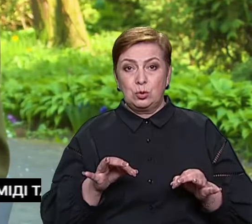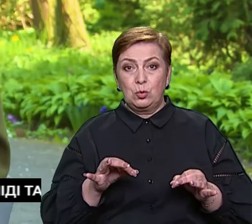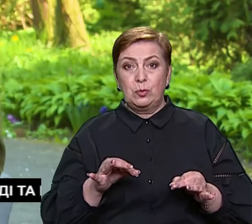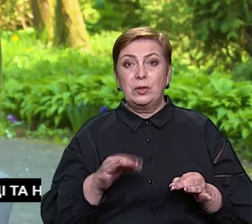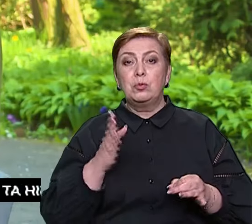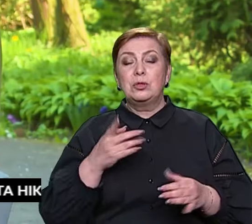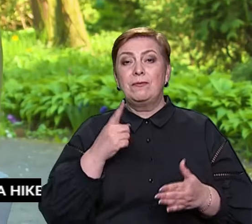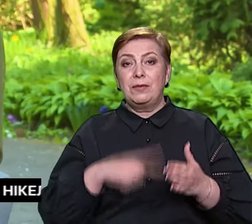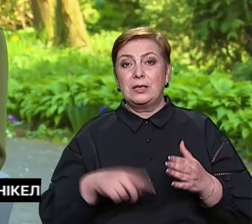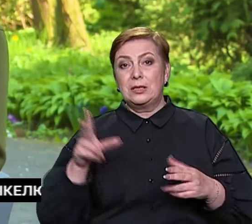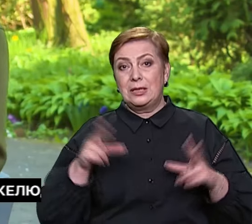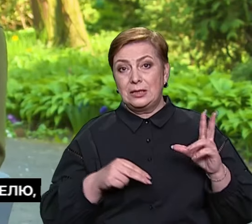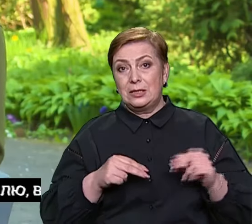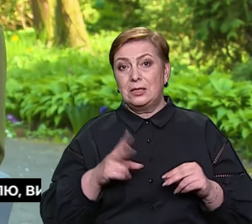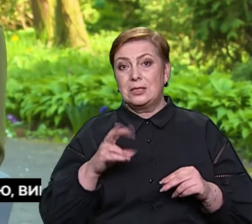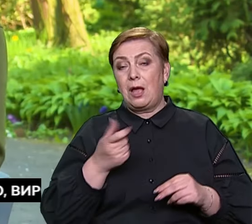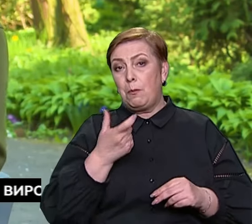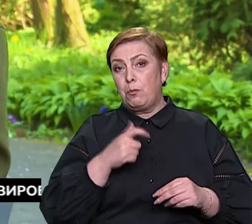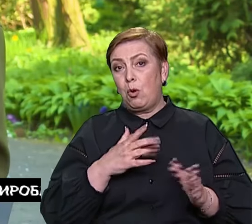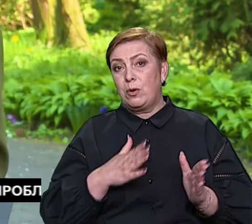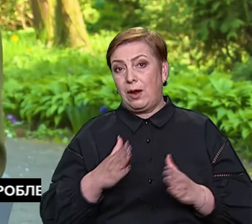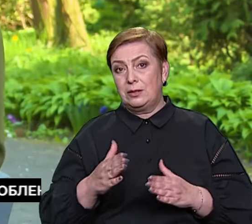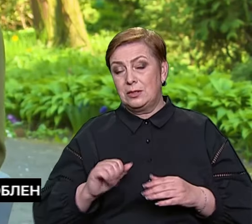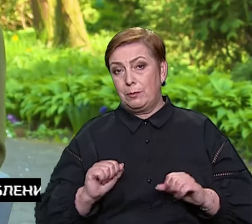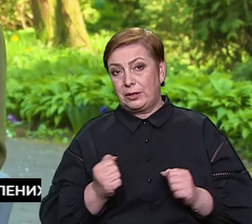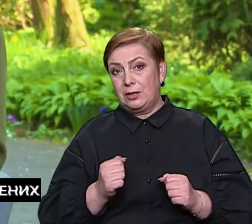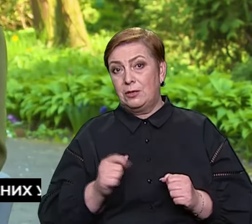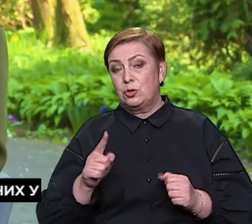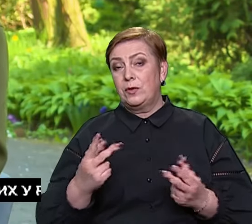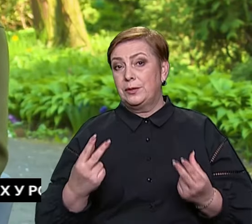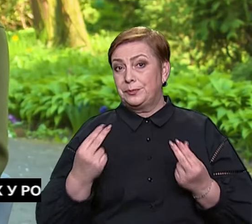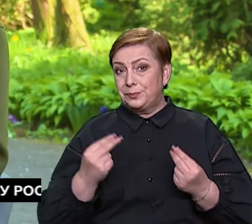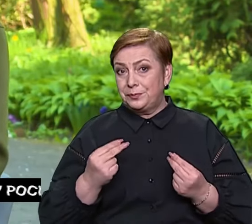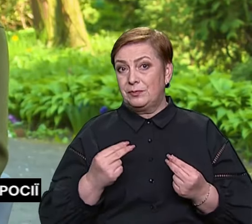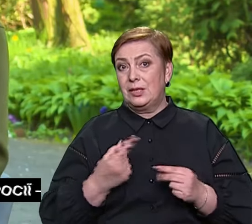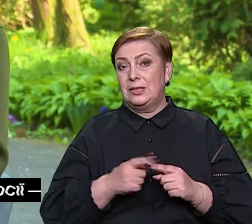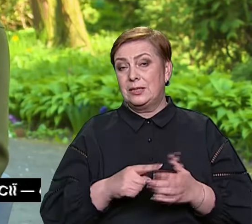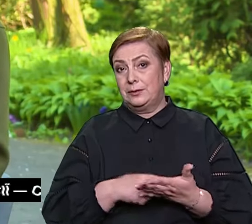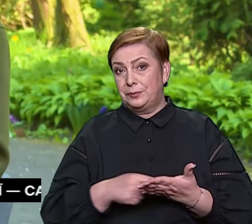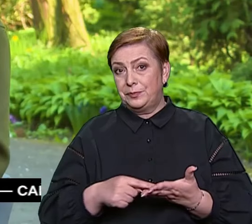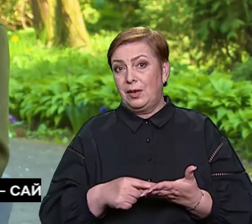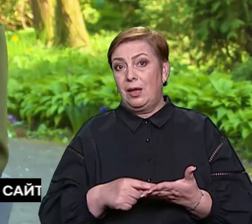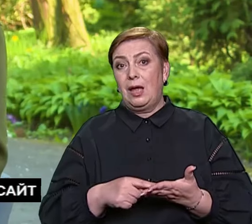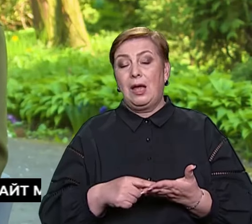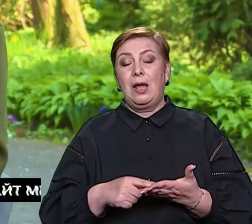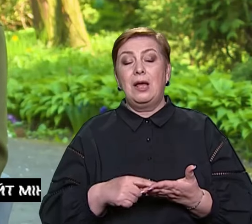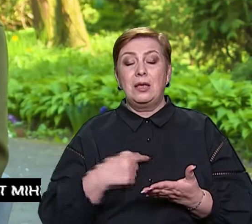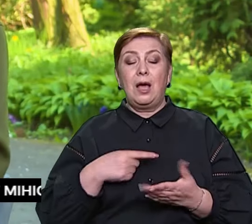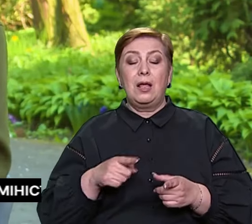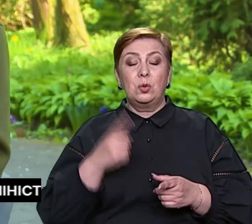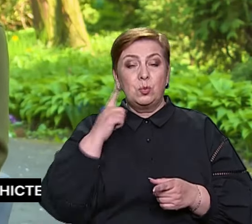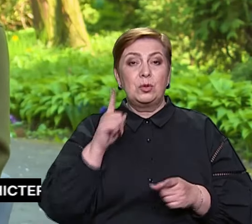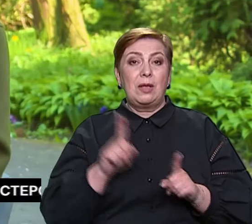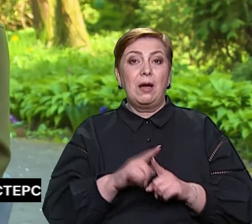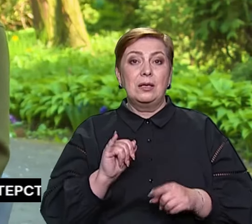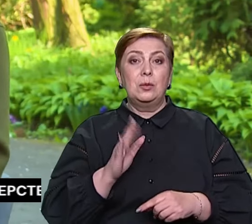Будемо вірити і надіятись на порядність партнерів. Тобто те, що вони говорять, що вони це акцептують, а не просто говорять. Я думаю, так воно і буде.